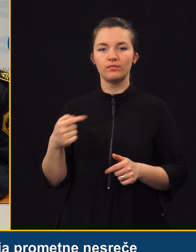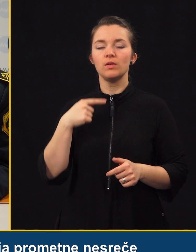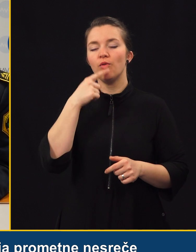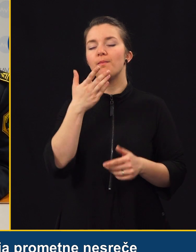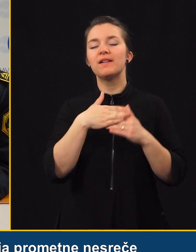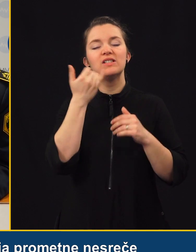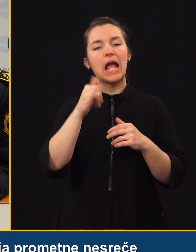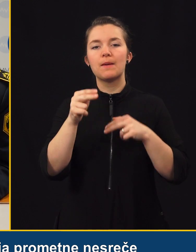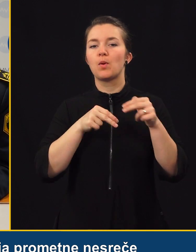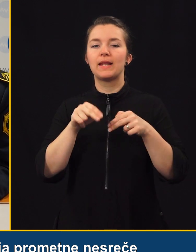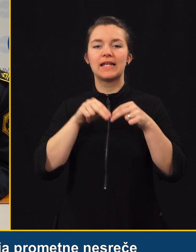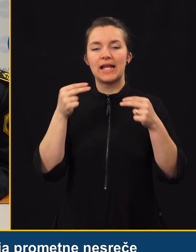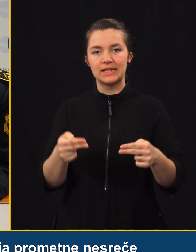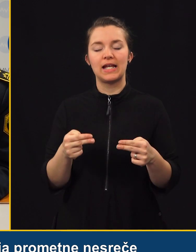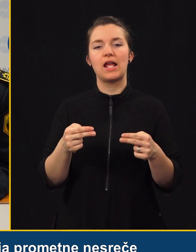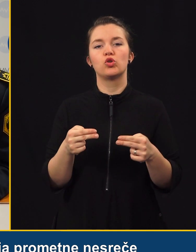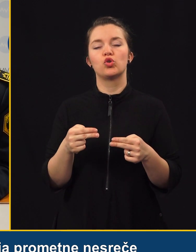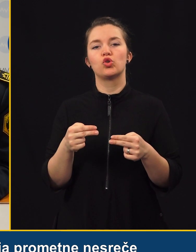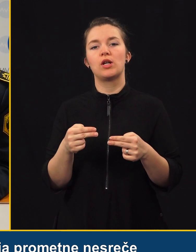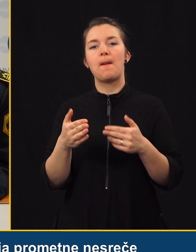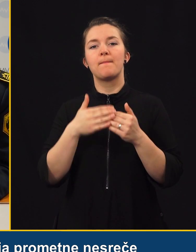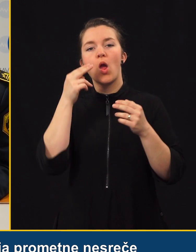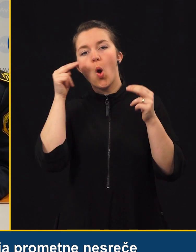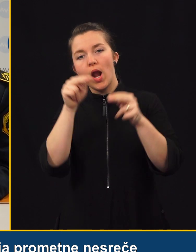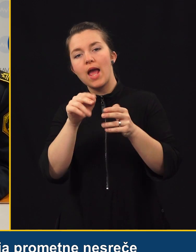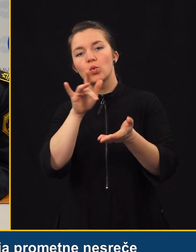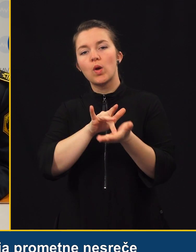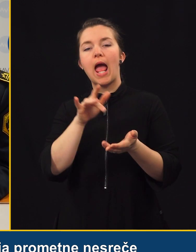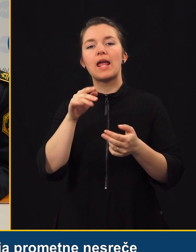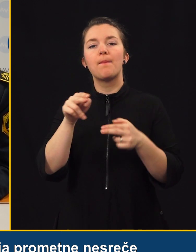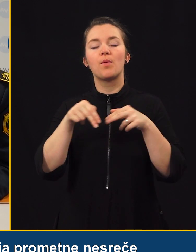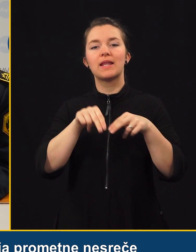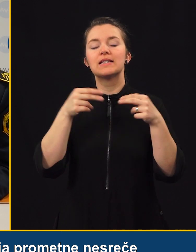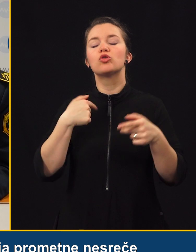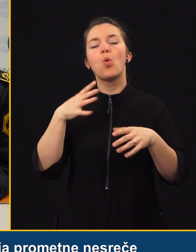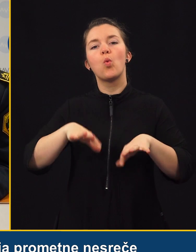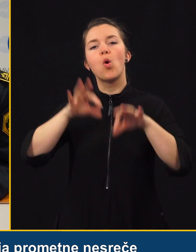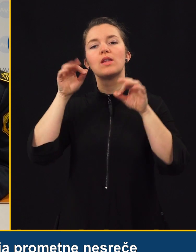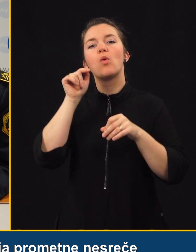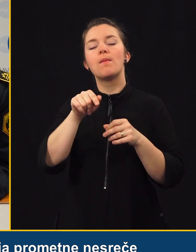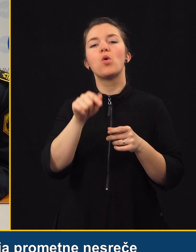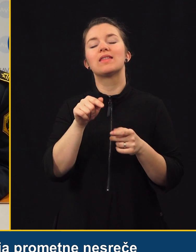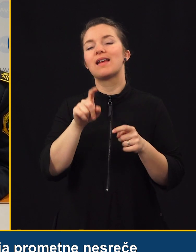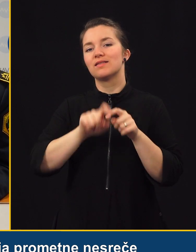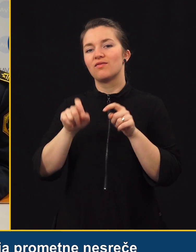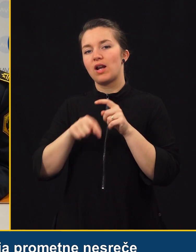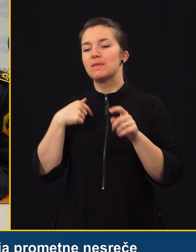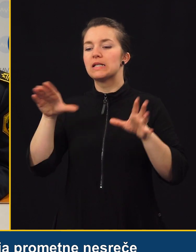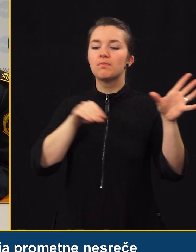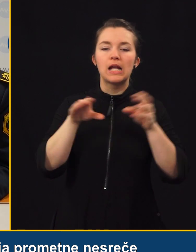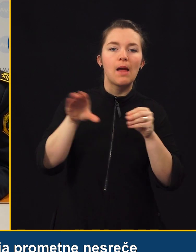dejstvo je, da pri vsake prometne nesreči, pri ogledu kraja prometne nesreče, ugotovljamo ta dejstva,